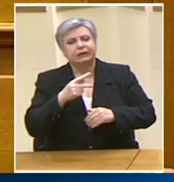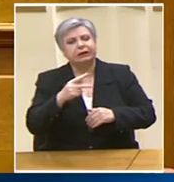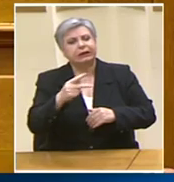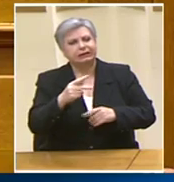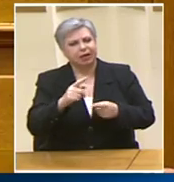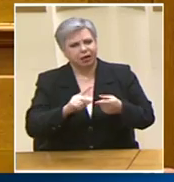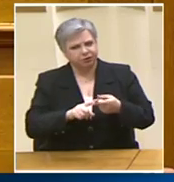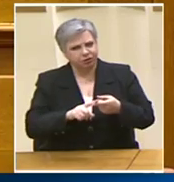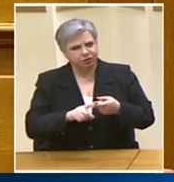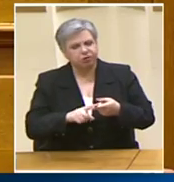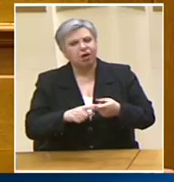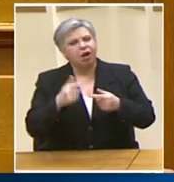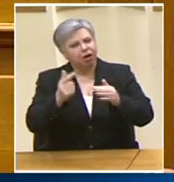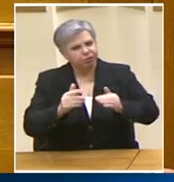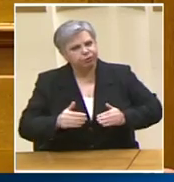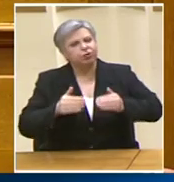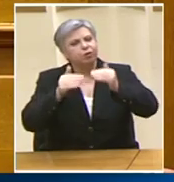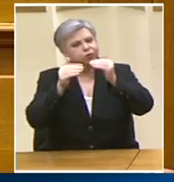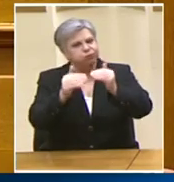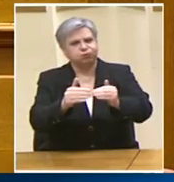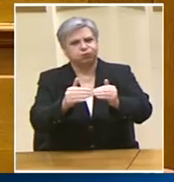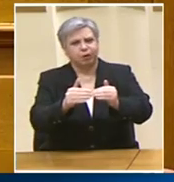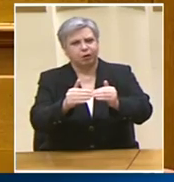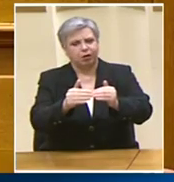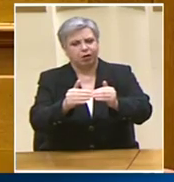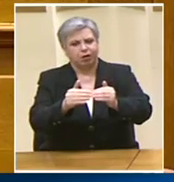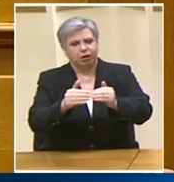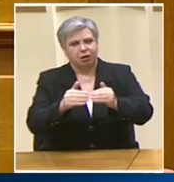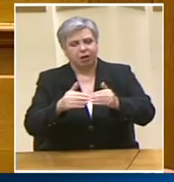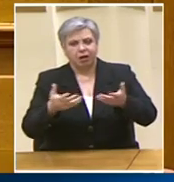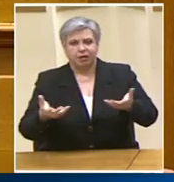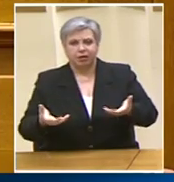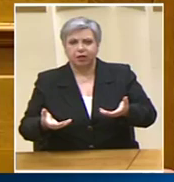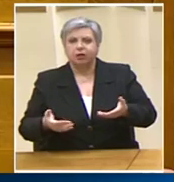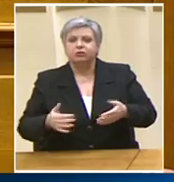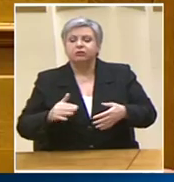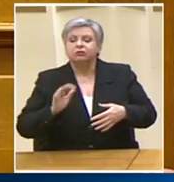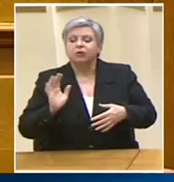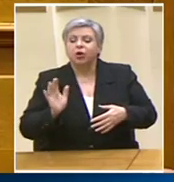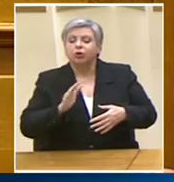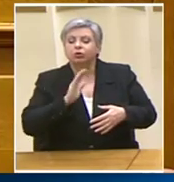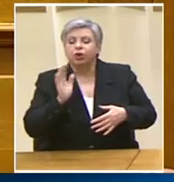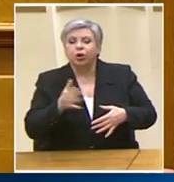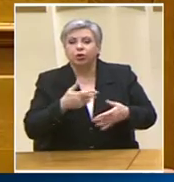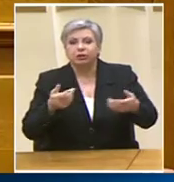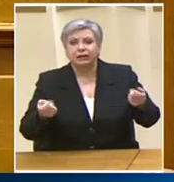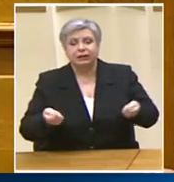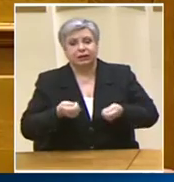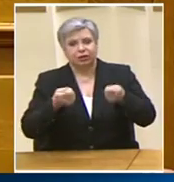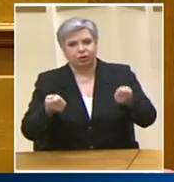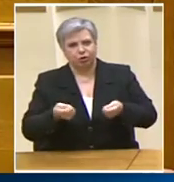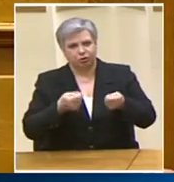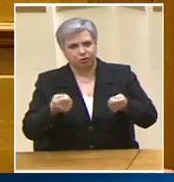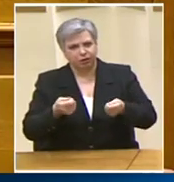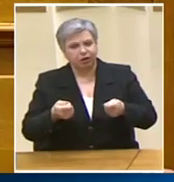πάλι για μια πενταετία οποιαδήποτε νομοθετική παρέμβαση που αφορούσε στα